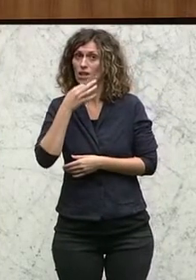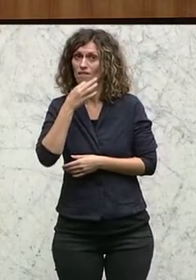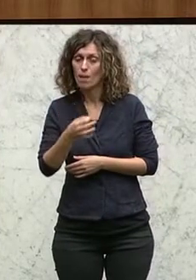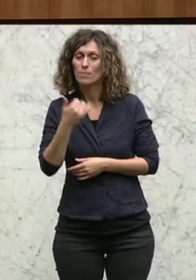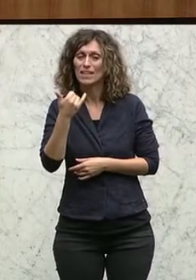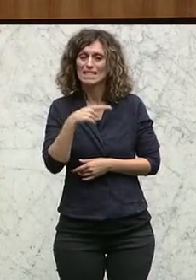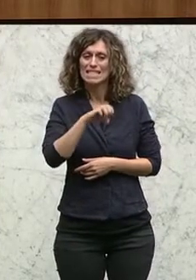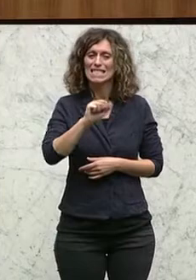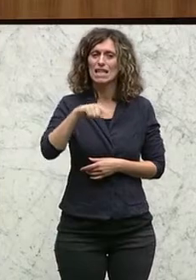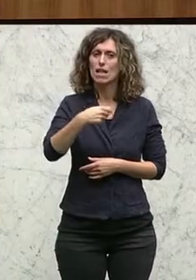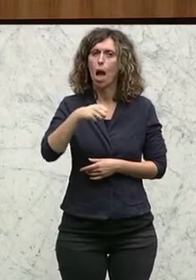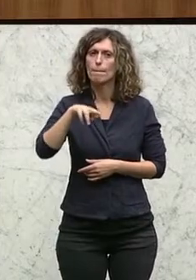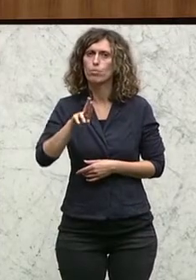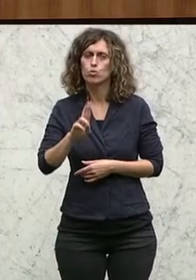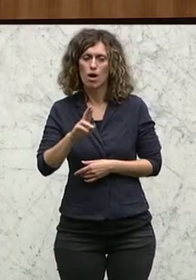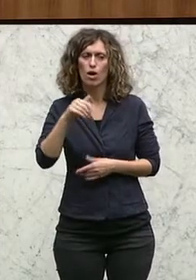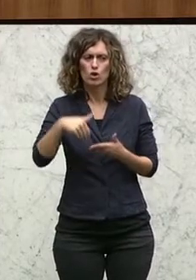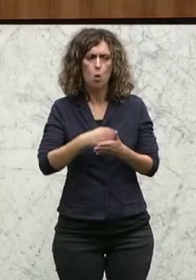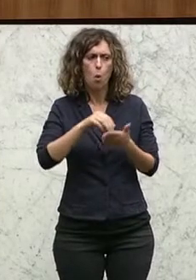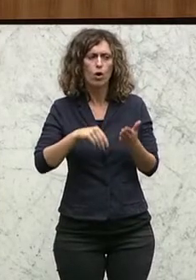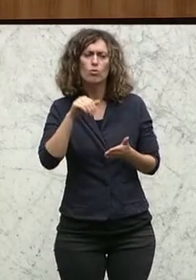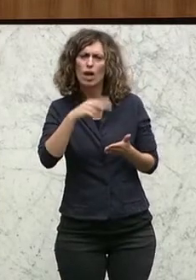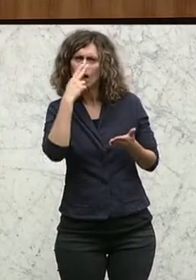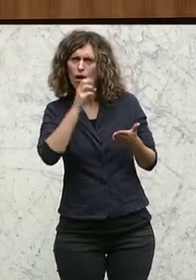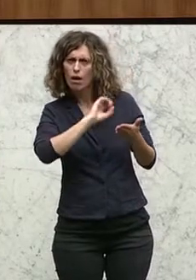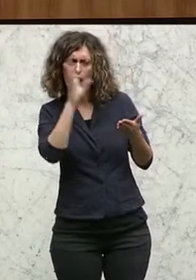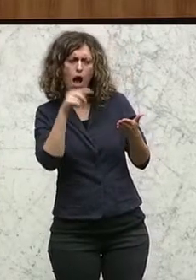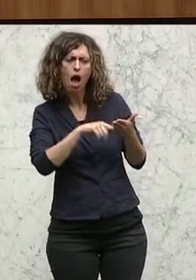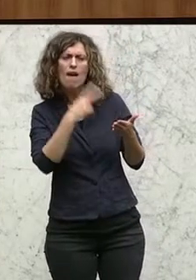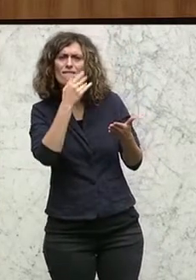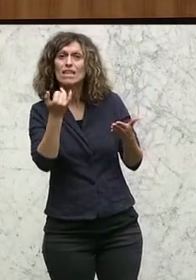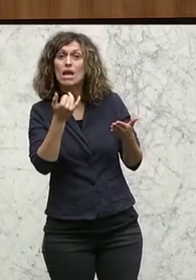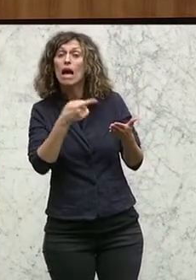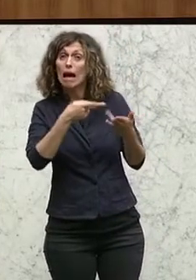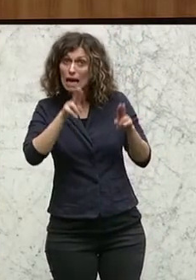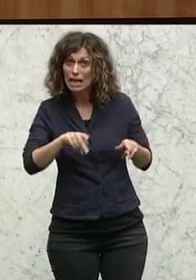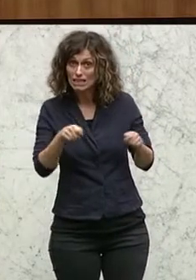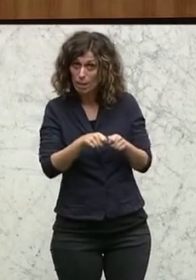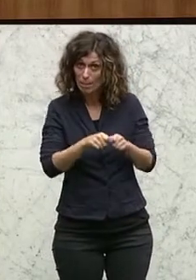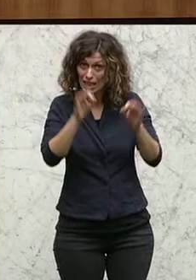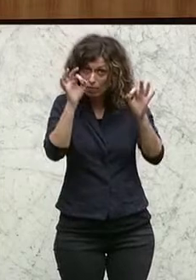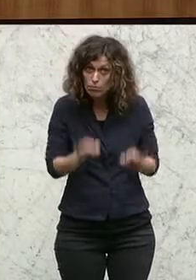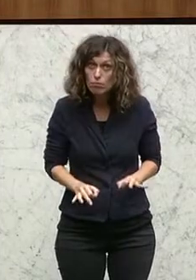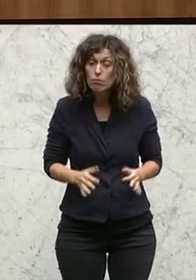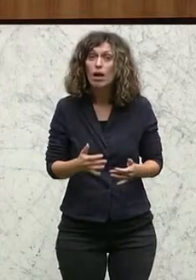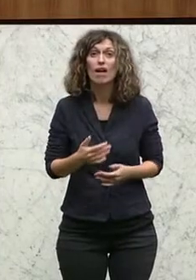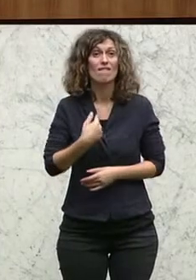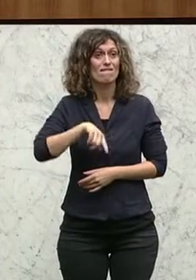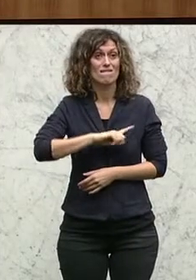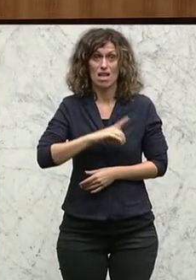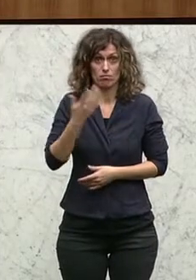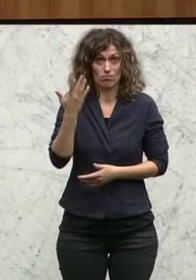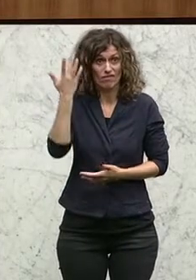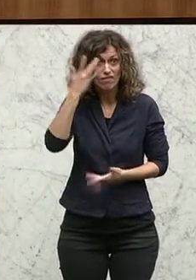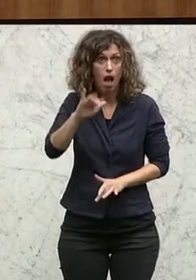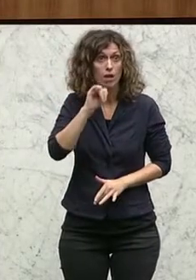Singapur-Abkommen der EuGH am Zug ist, klar festzustellen, wie die Rechtsverbindlichkeiten tatsächlich ausschauen. Also das heißt, wir wissen es